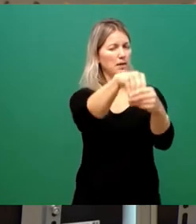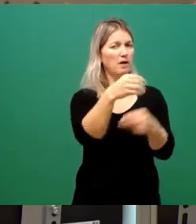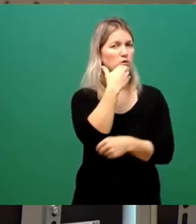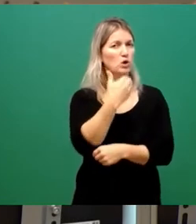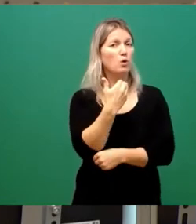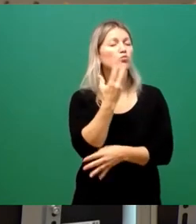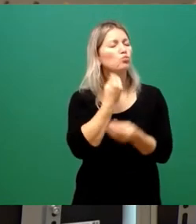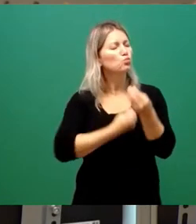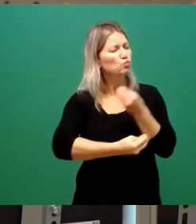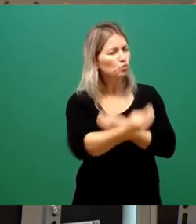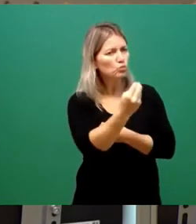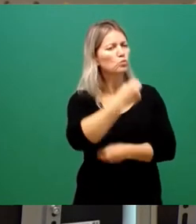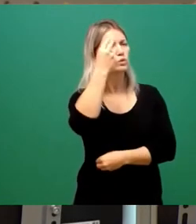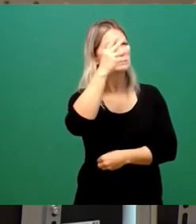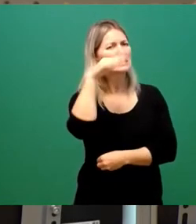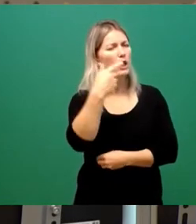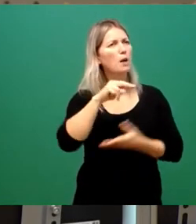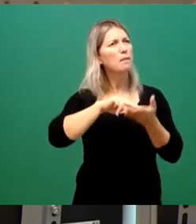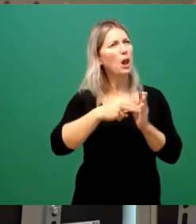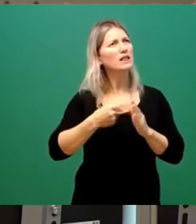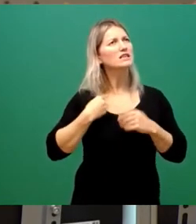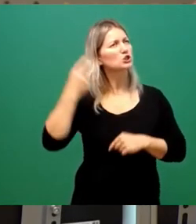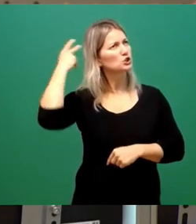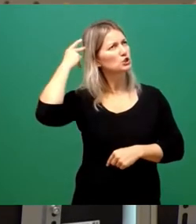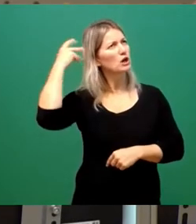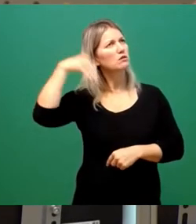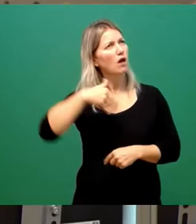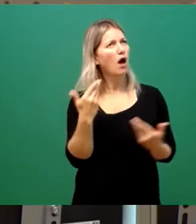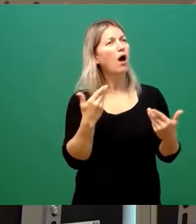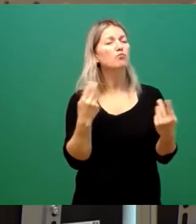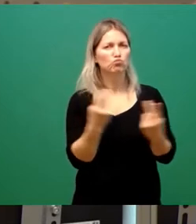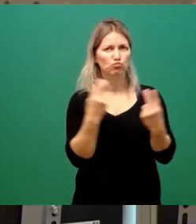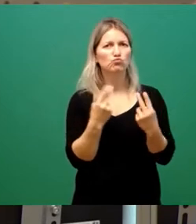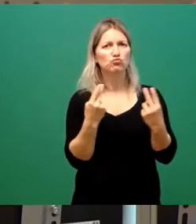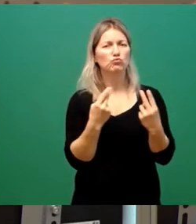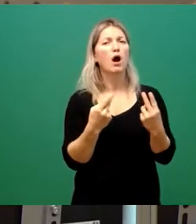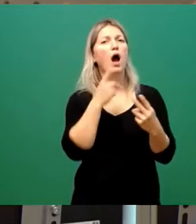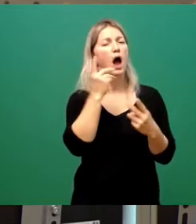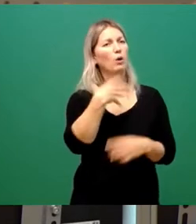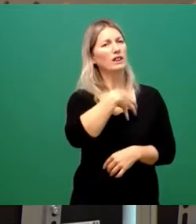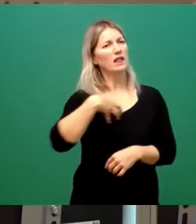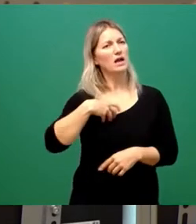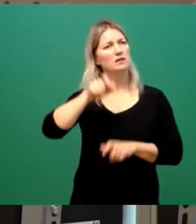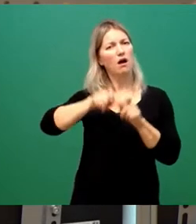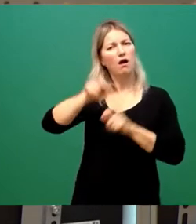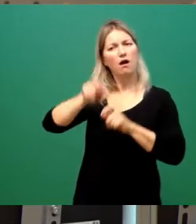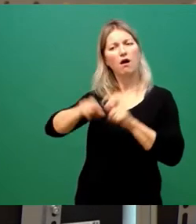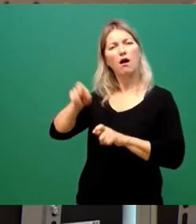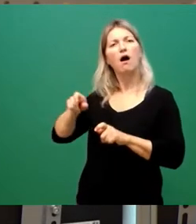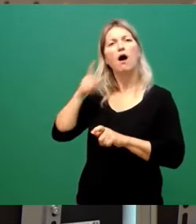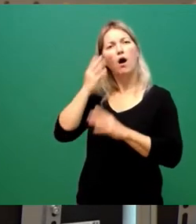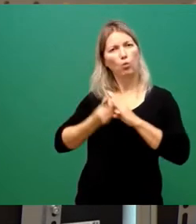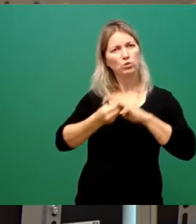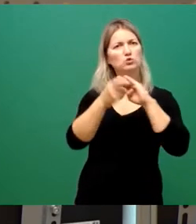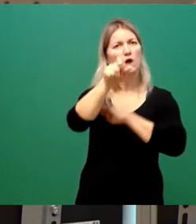berechtigtes politisches Anliegen und Sie haben damit auch die Unterstützung, eines größeren Teils der Dresdner Bevölkerung. Aber das, was Sie hier jetzt